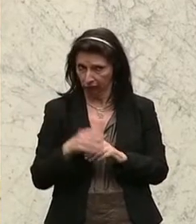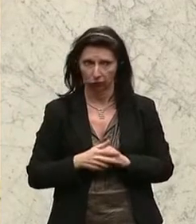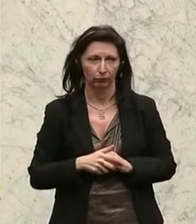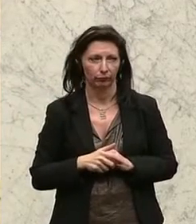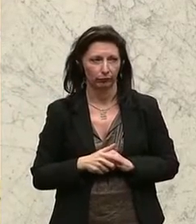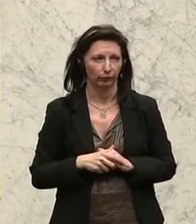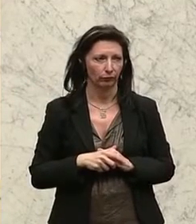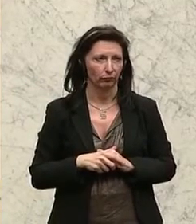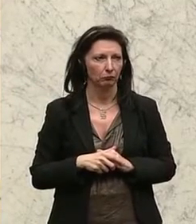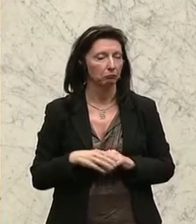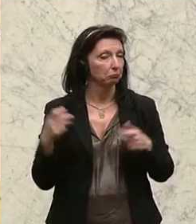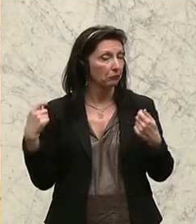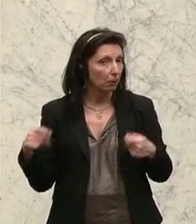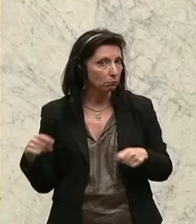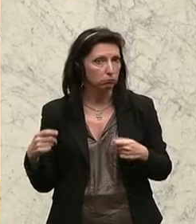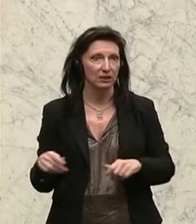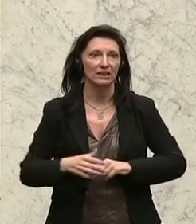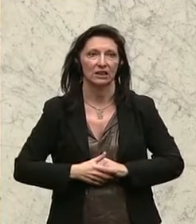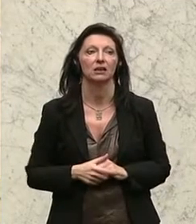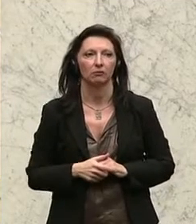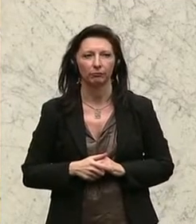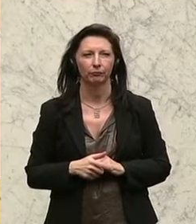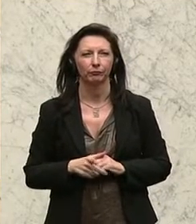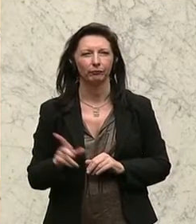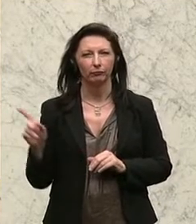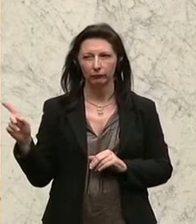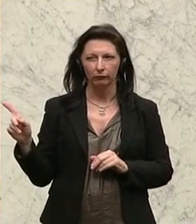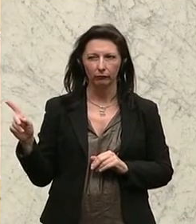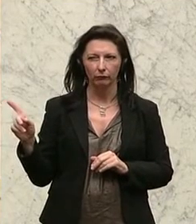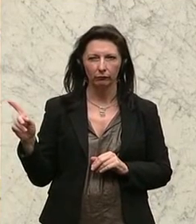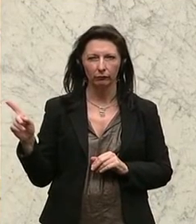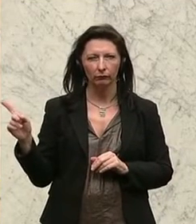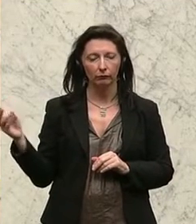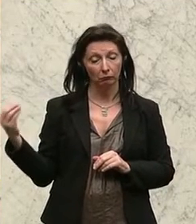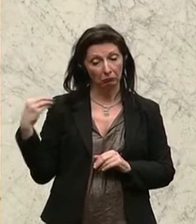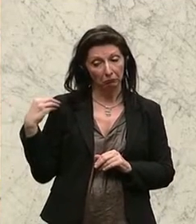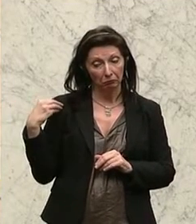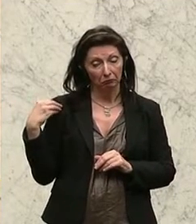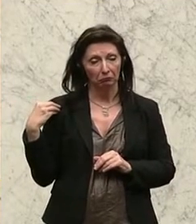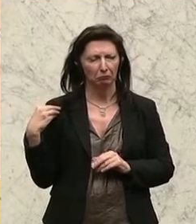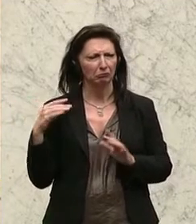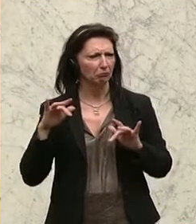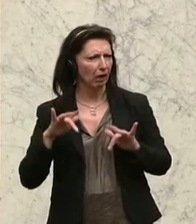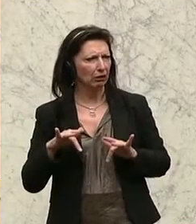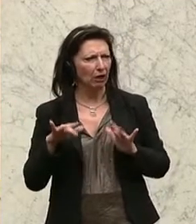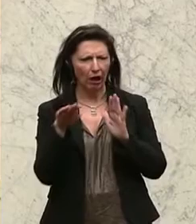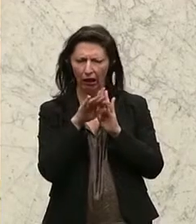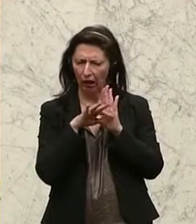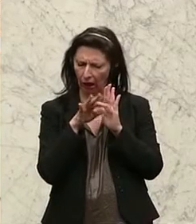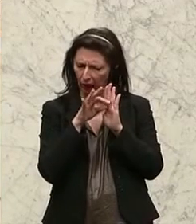Der Herr Präsident hat mich eine Compliance-Richtlinie hingewiesen von